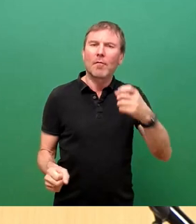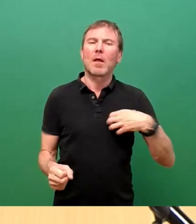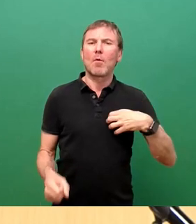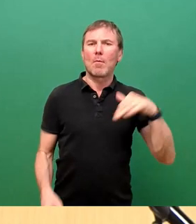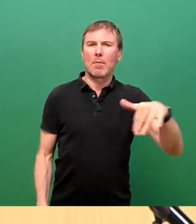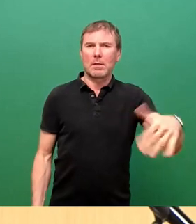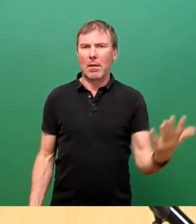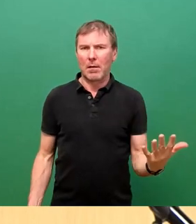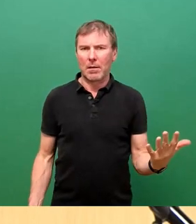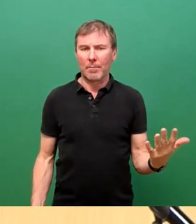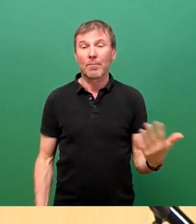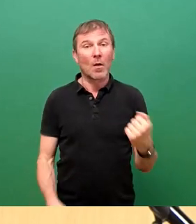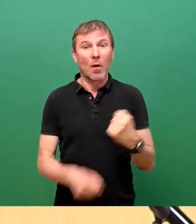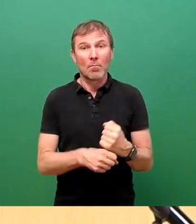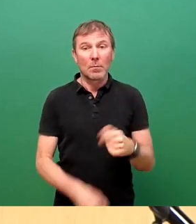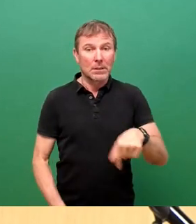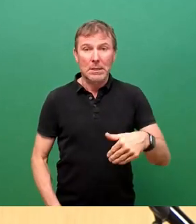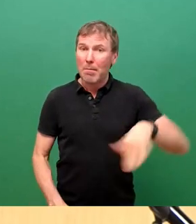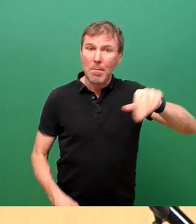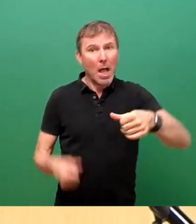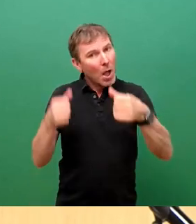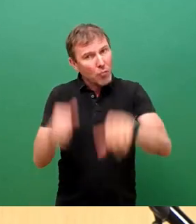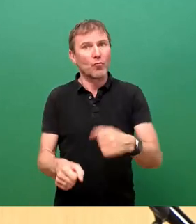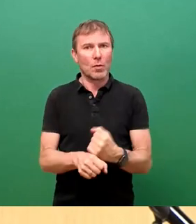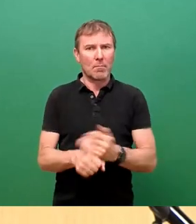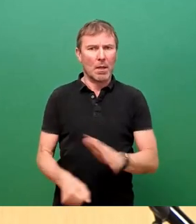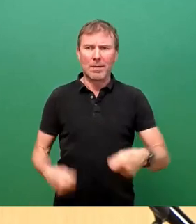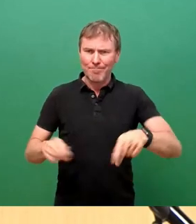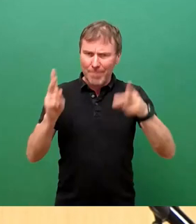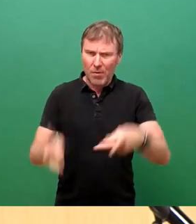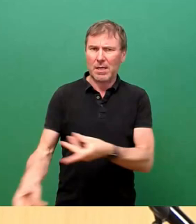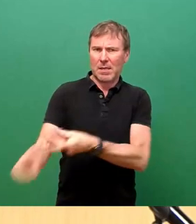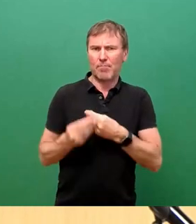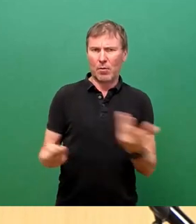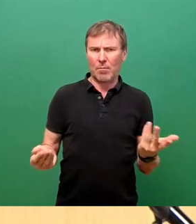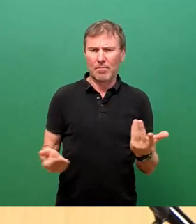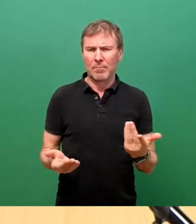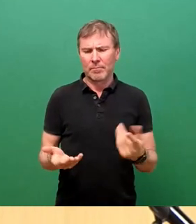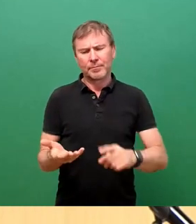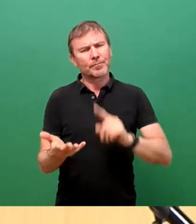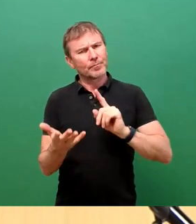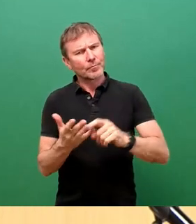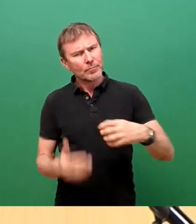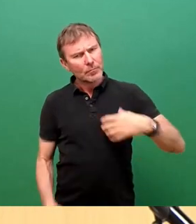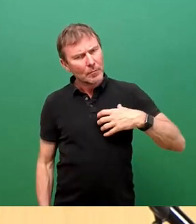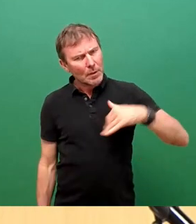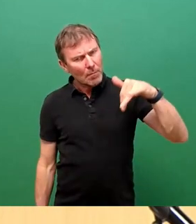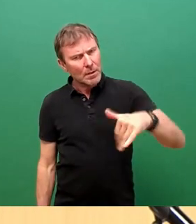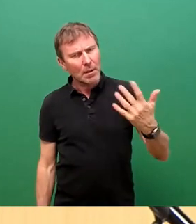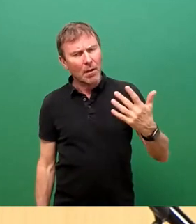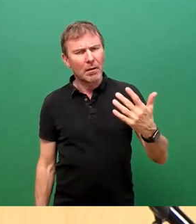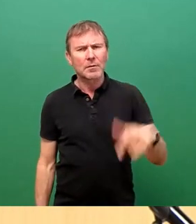sehen, wie wir hier Druck machen, wie wir im Prinzip zu Baurecht kommen. Weitere Probleme bestehen darin, dass wir inzwischen eine in die Jahre